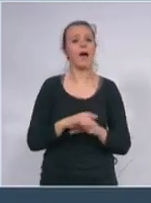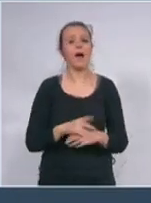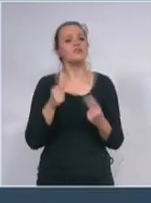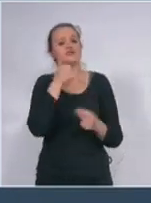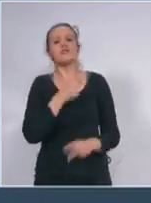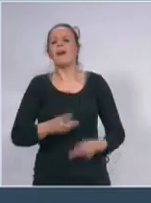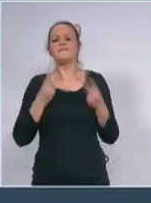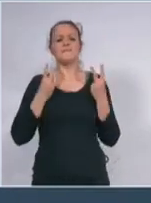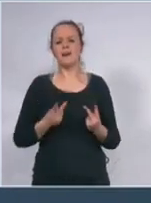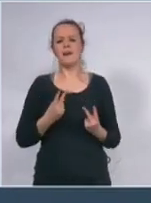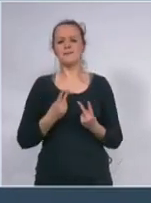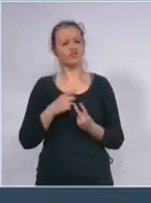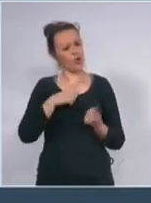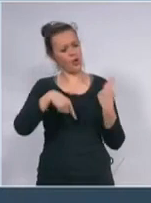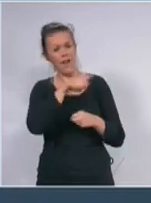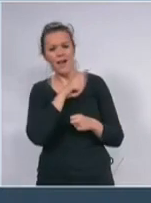ovi čudesni ljudi